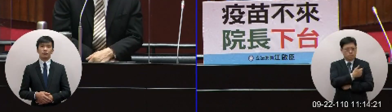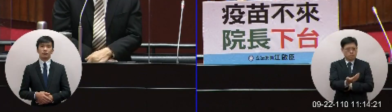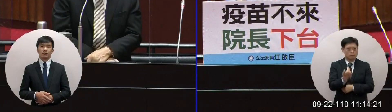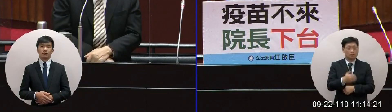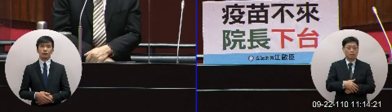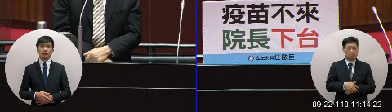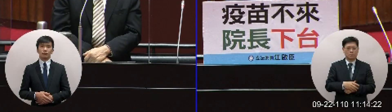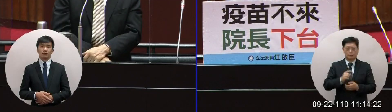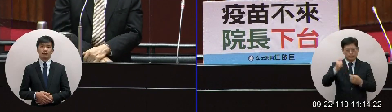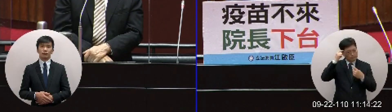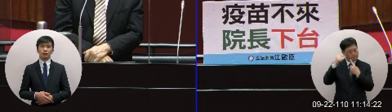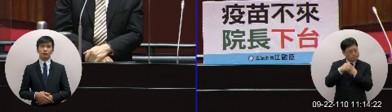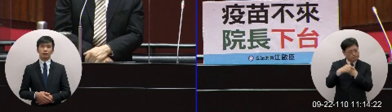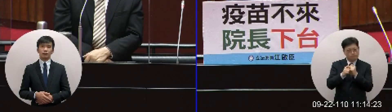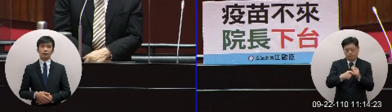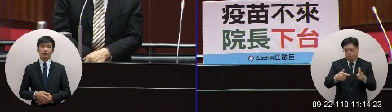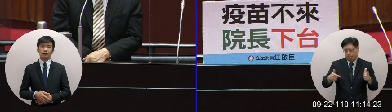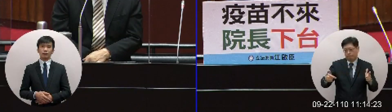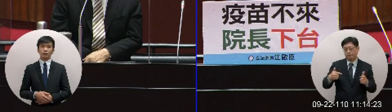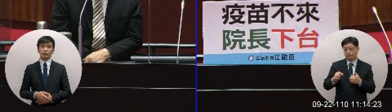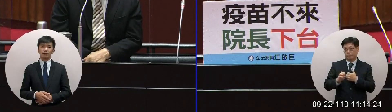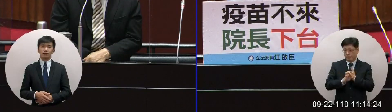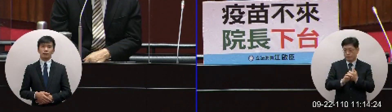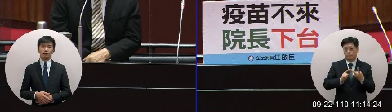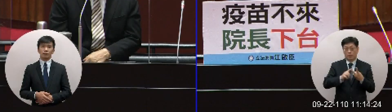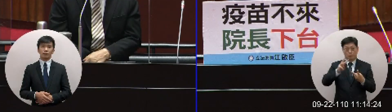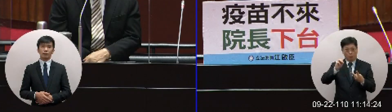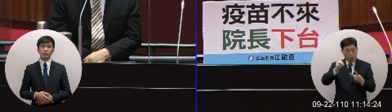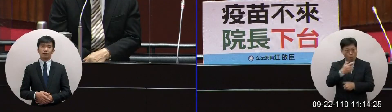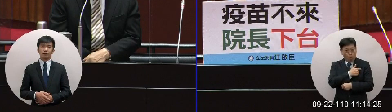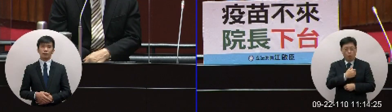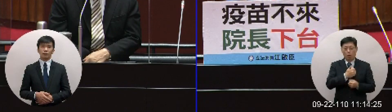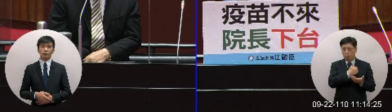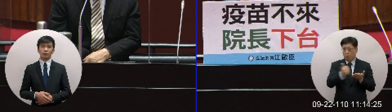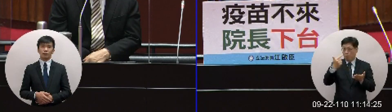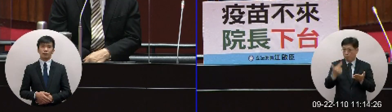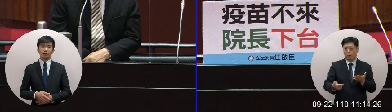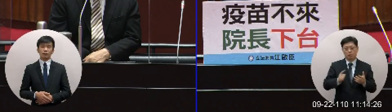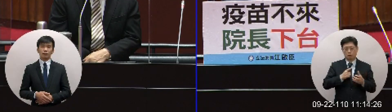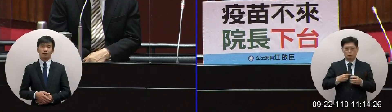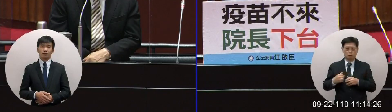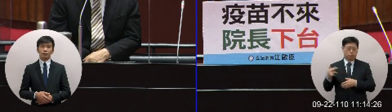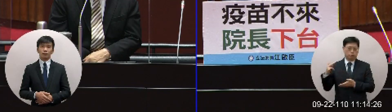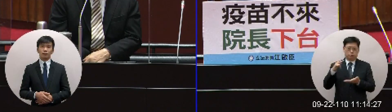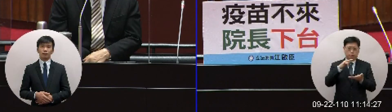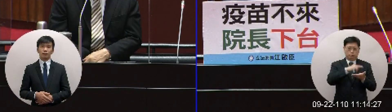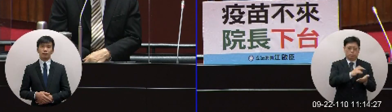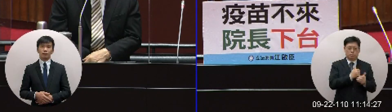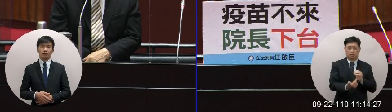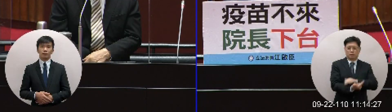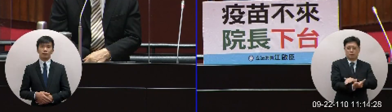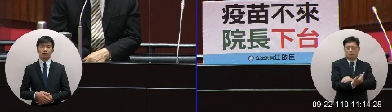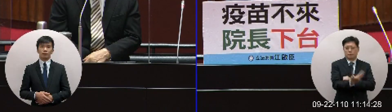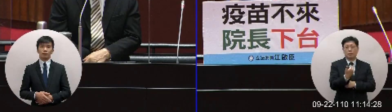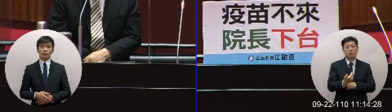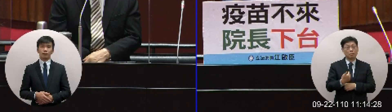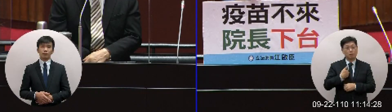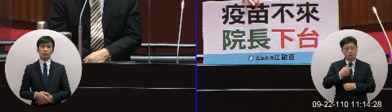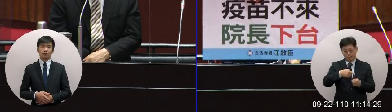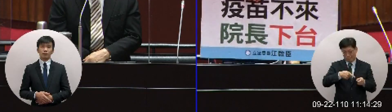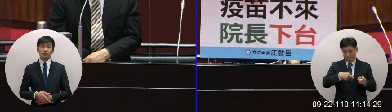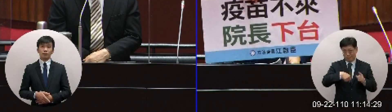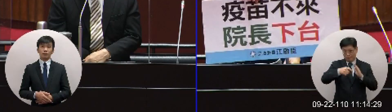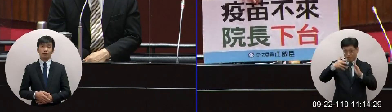用盡所有的辦法然後莫德蘭疫苗來的比較晚人家主團去吹疫苗院長你們的態度連